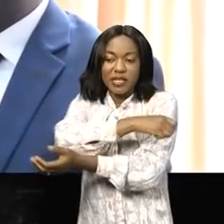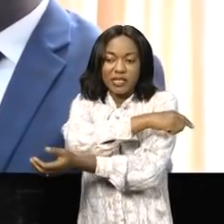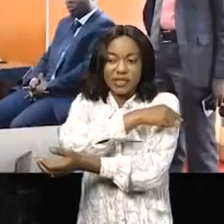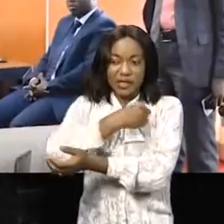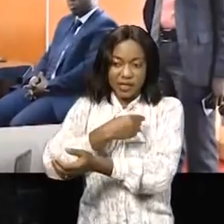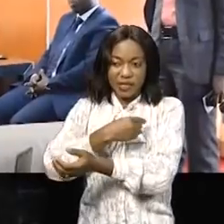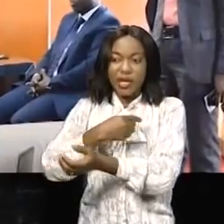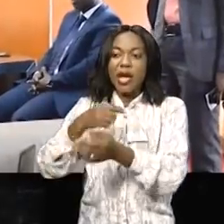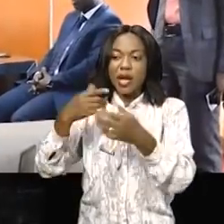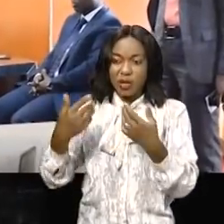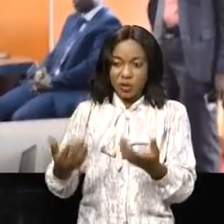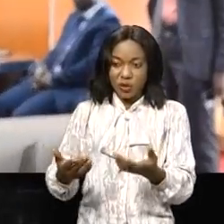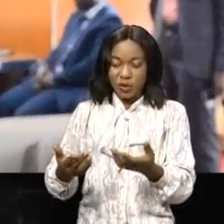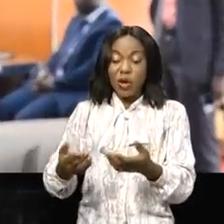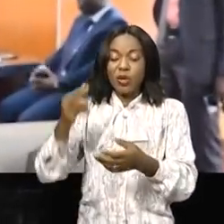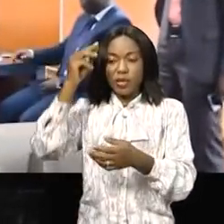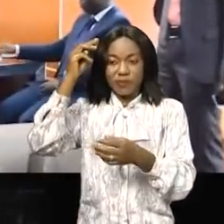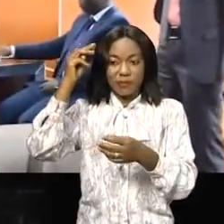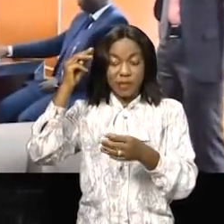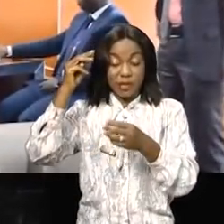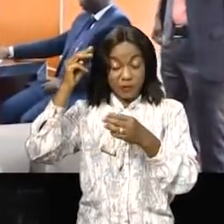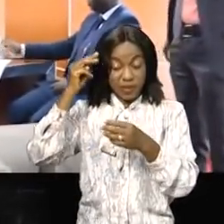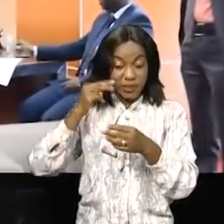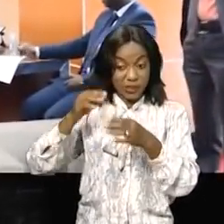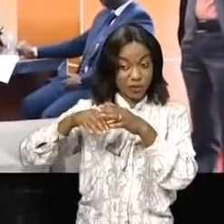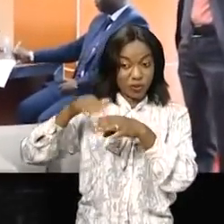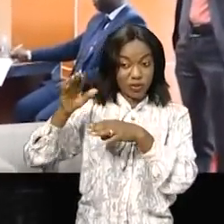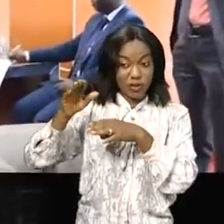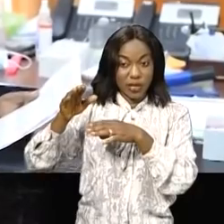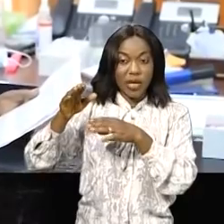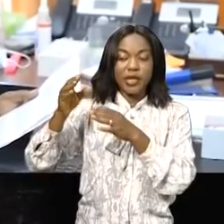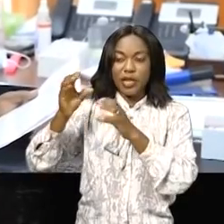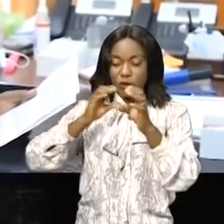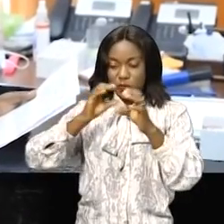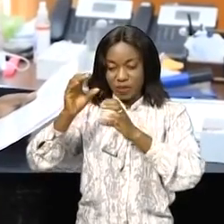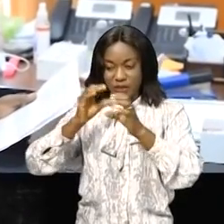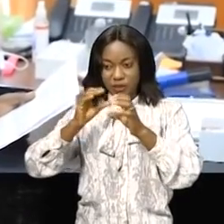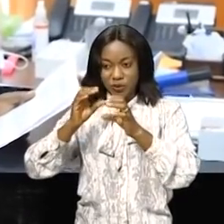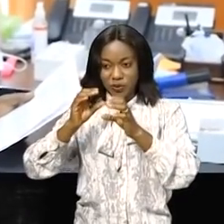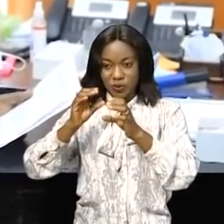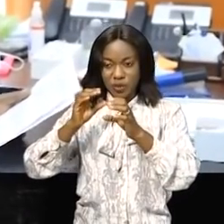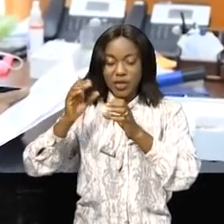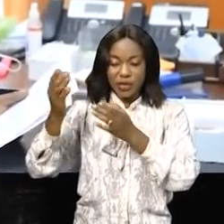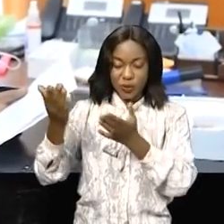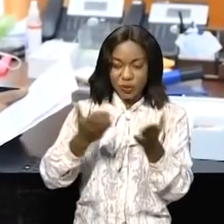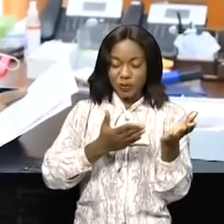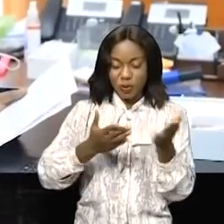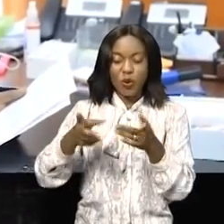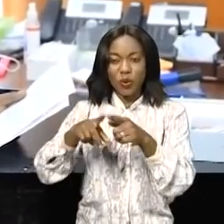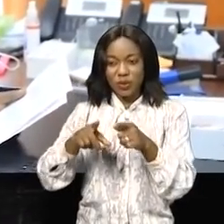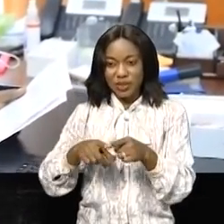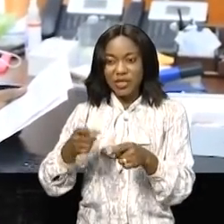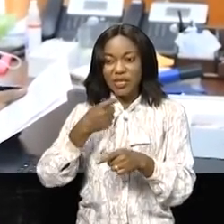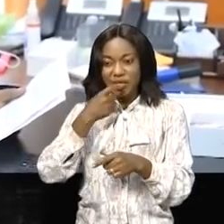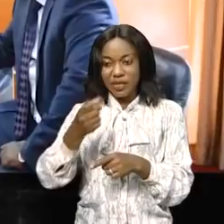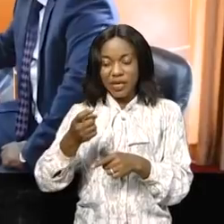de laquelle le ministre sortant des Transports et voies de communication, maître Didier Manzenga Moukanzou, a porté haut la